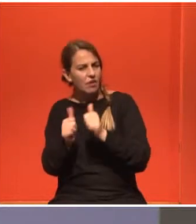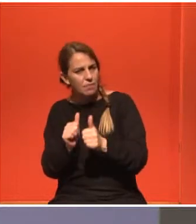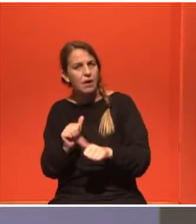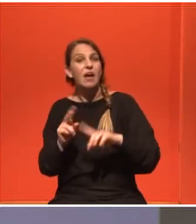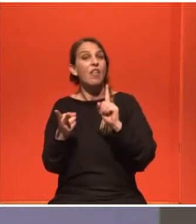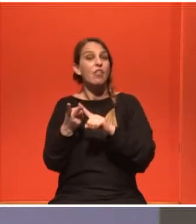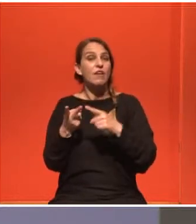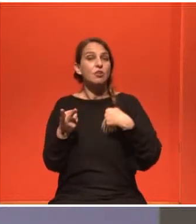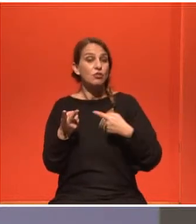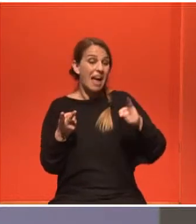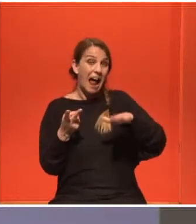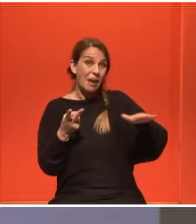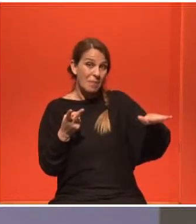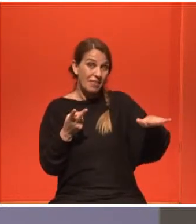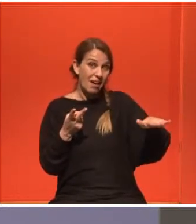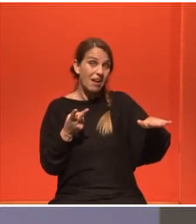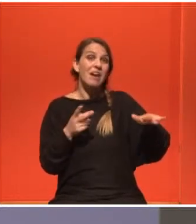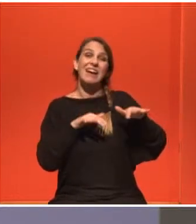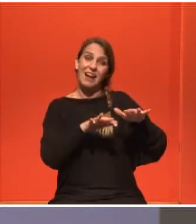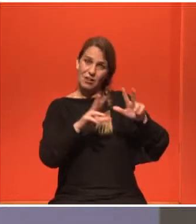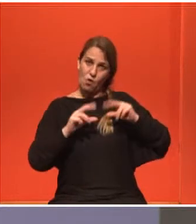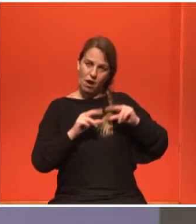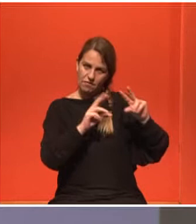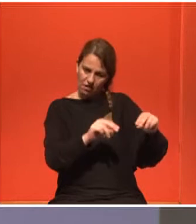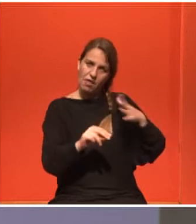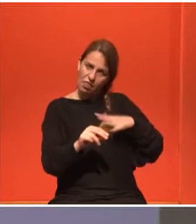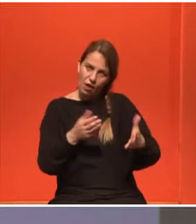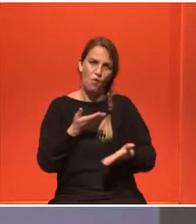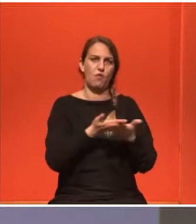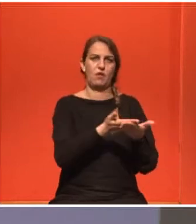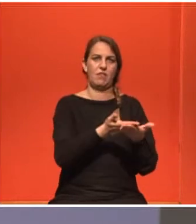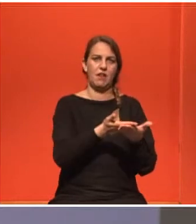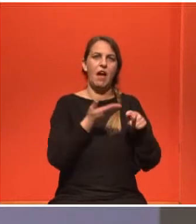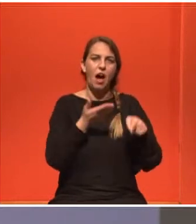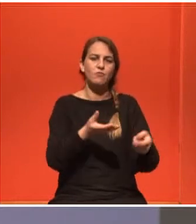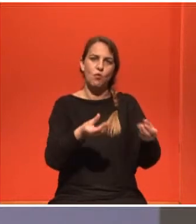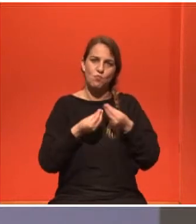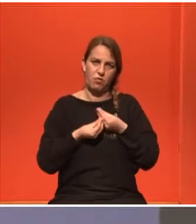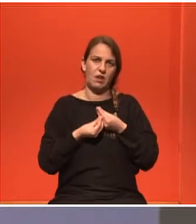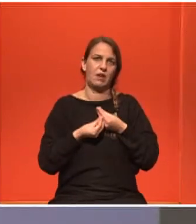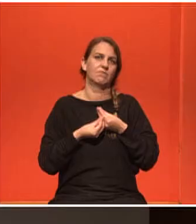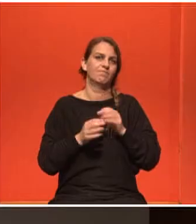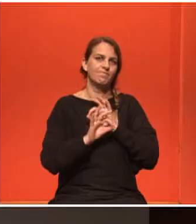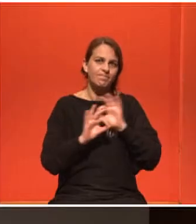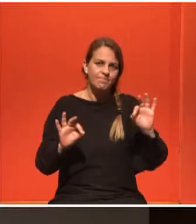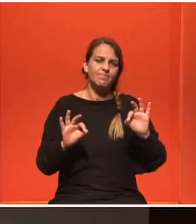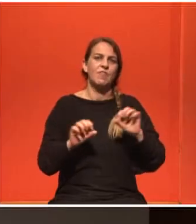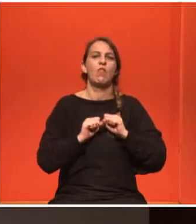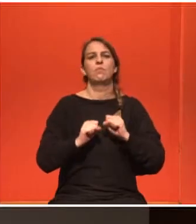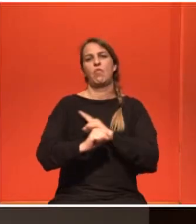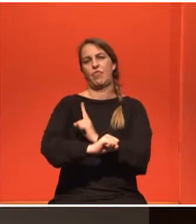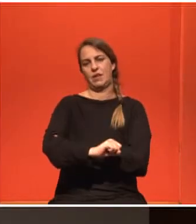παιδάκια που περνούσαν παρόμοιες καταστάσεις την ίδια περίοδο και νιώθα πολύ όμορφα. Βγαίνοντας στο